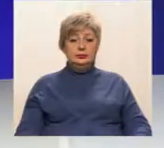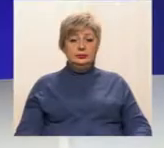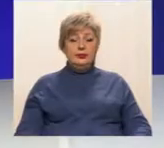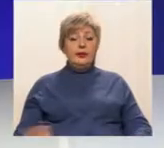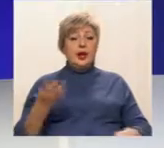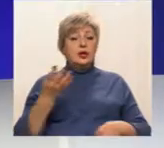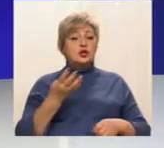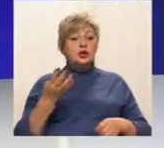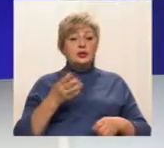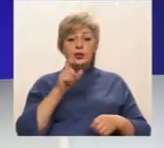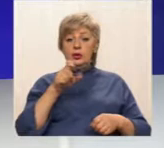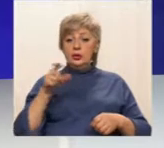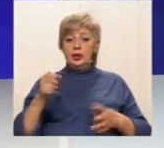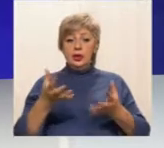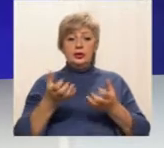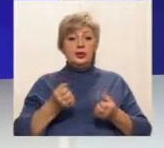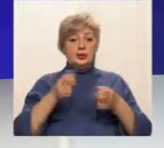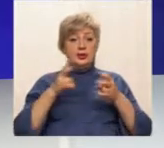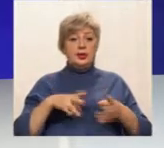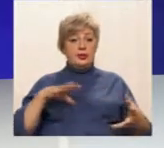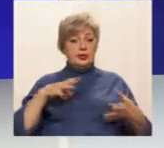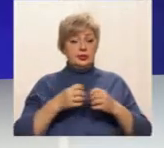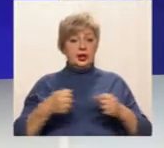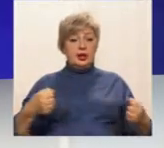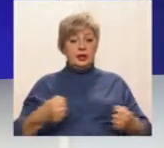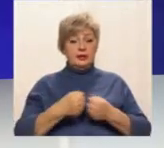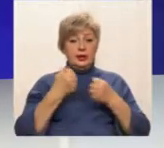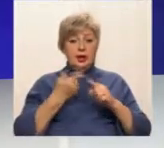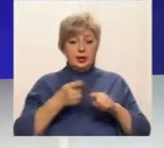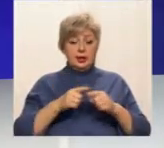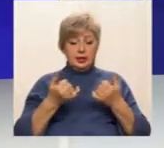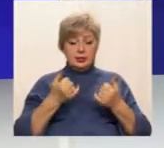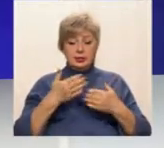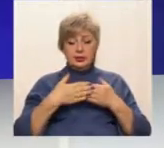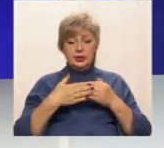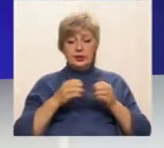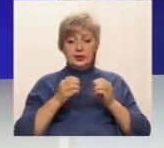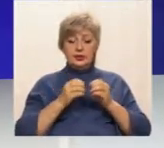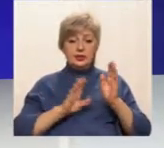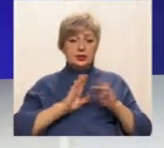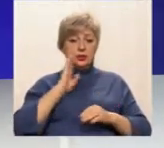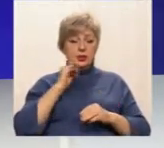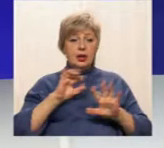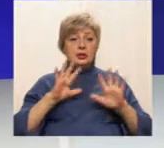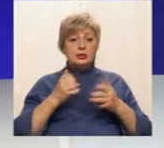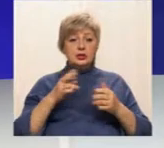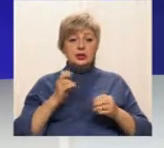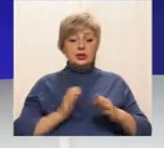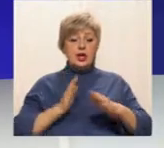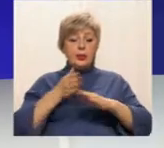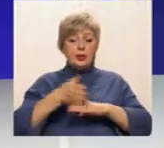Четверо людей отримали травму у результаті аварії, яка сьогодні близько 10-ї години ранку трапилася на переходній пад